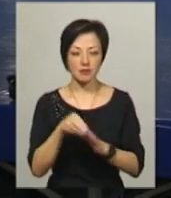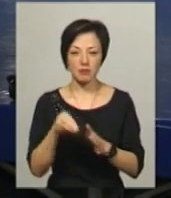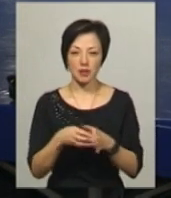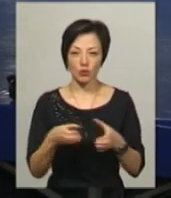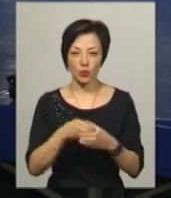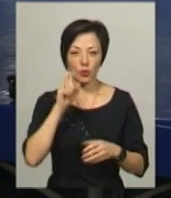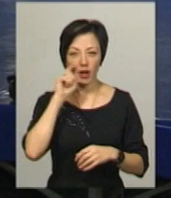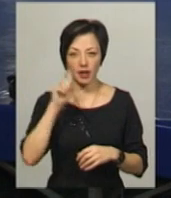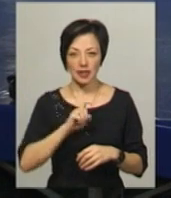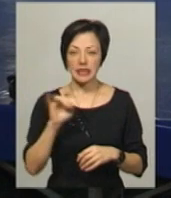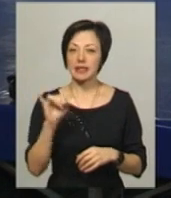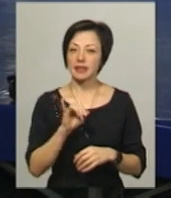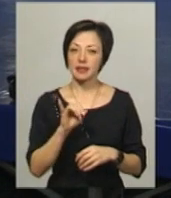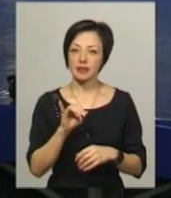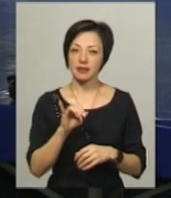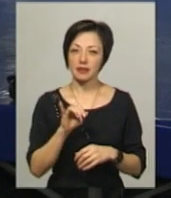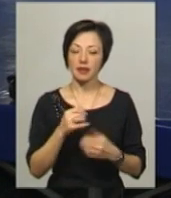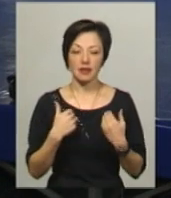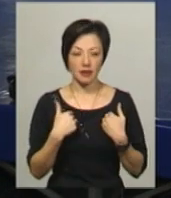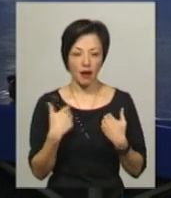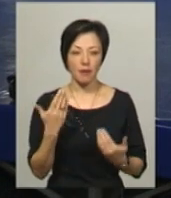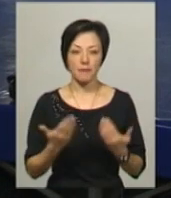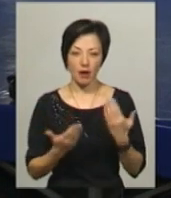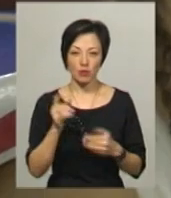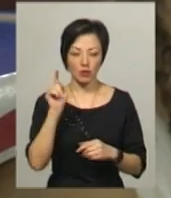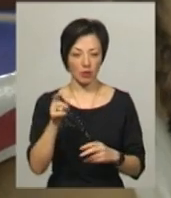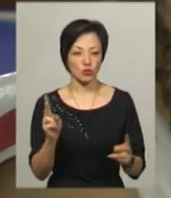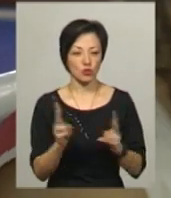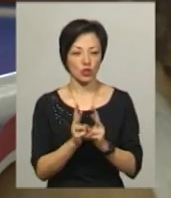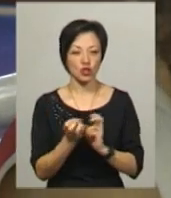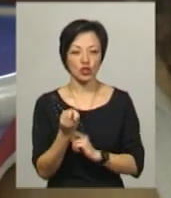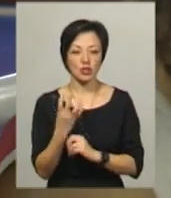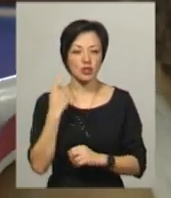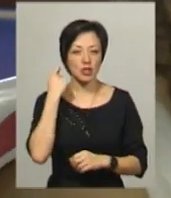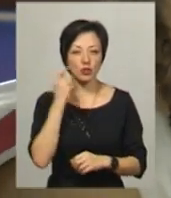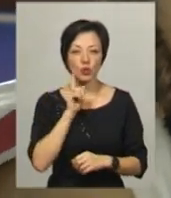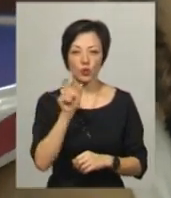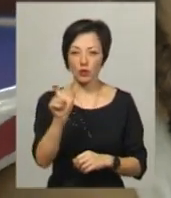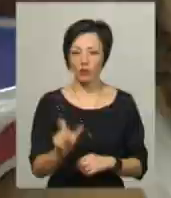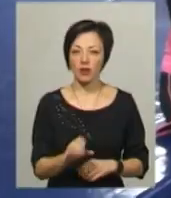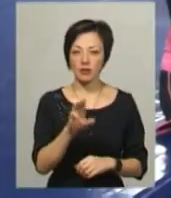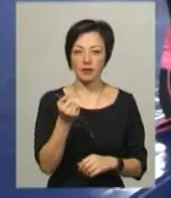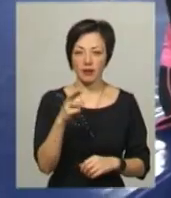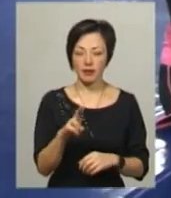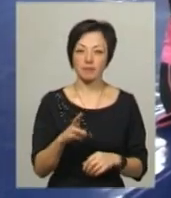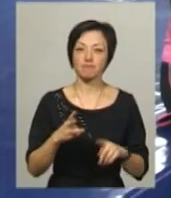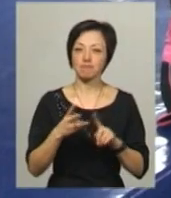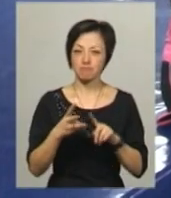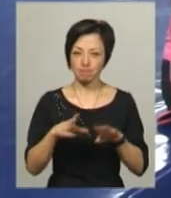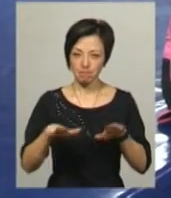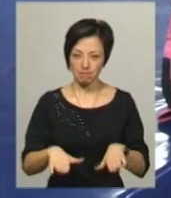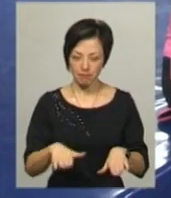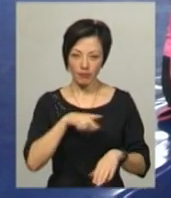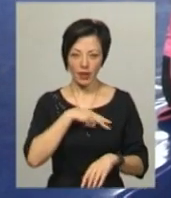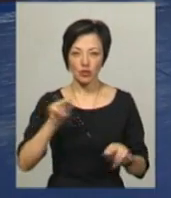України, і я, мабуть, з нею там зустрінуся. 14-річна юніорка Тетяна Іванова стала бронзовою призеркою